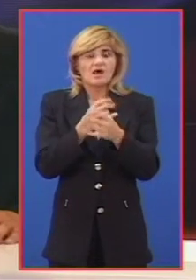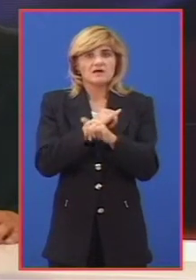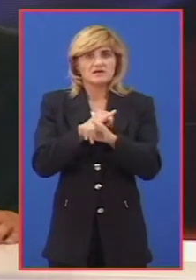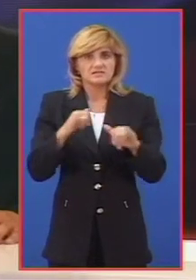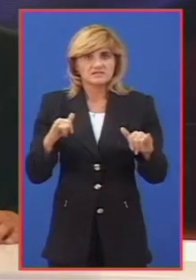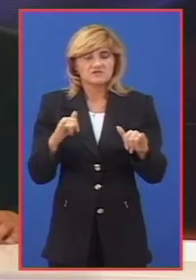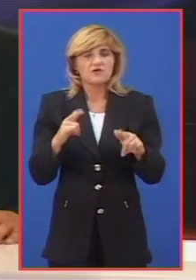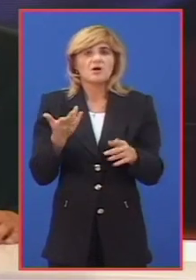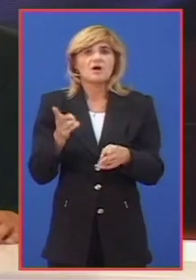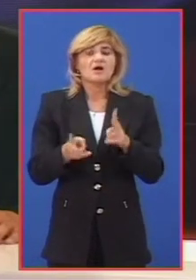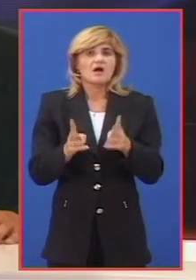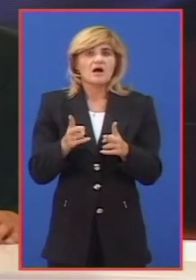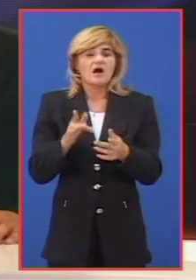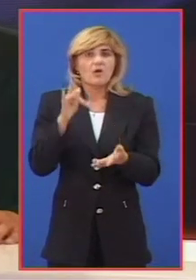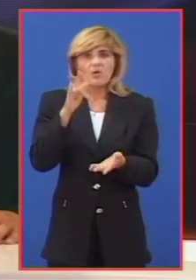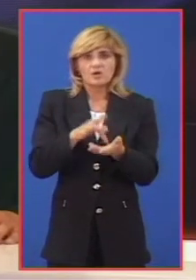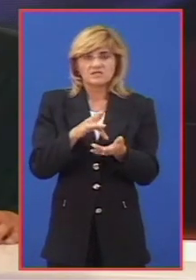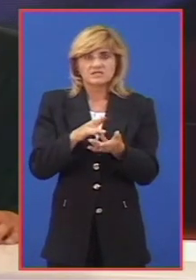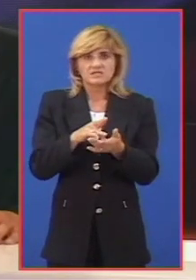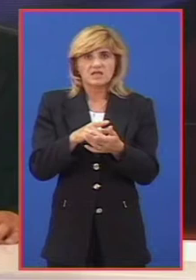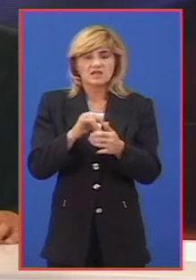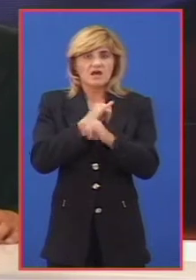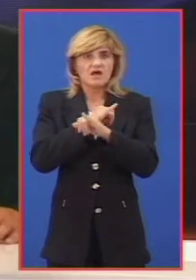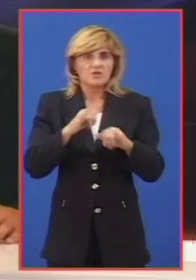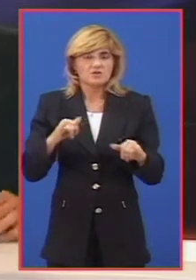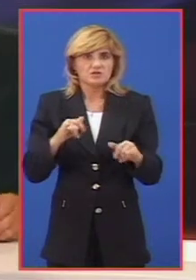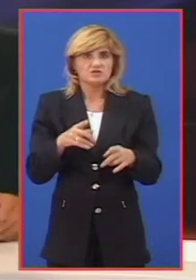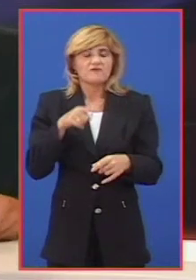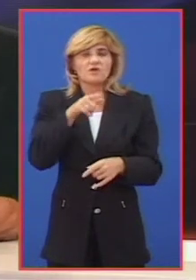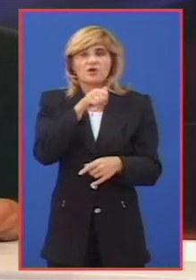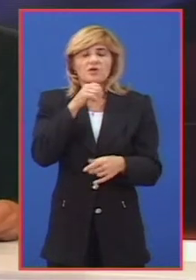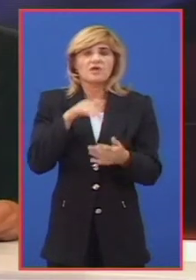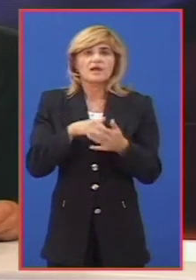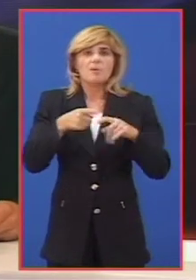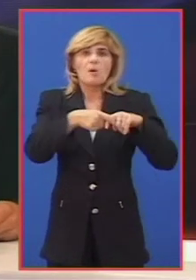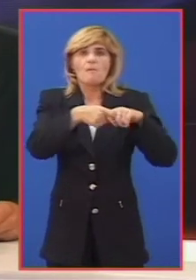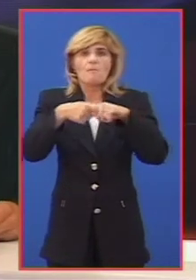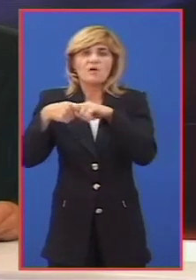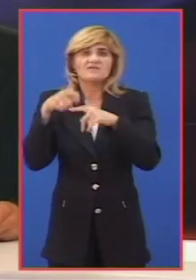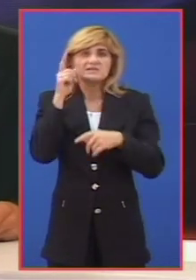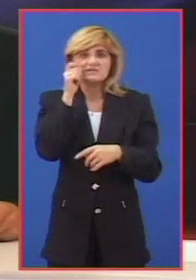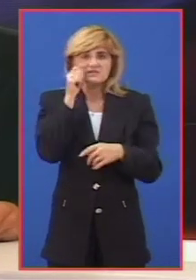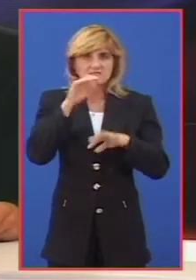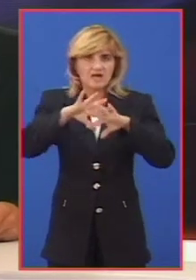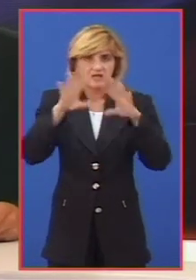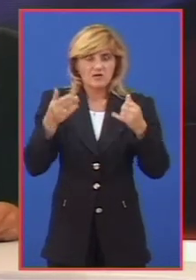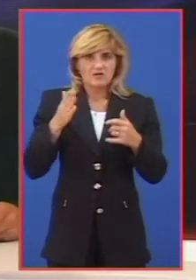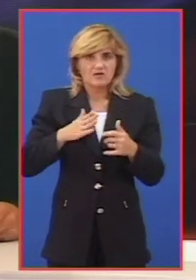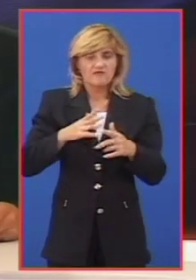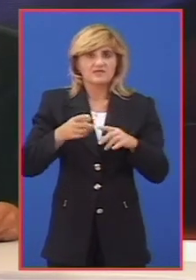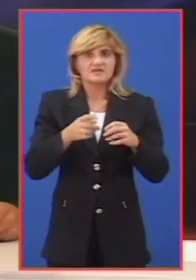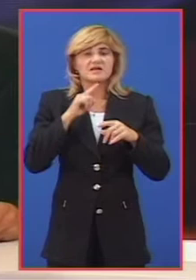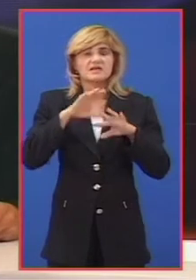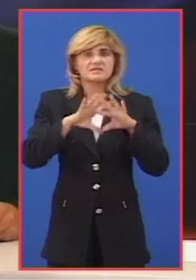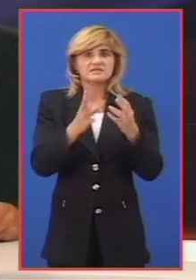na ekološkim principima Centara za održivi razvoj. Cilj projekta je povezivanje stanovništva, zajednica i ekonomskih